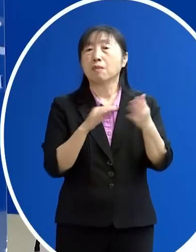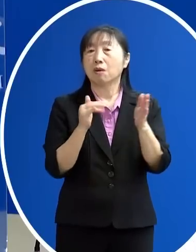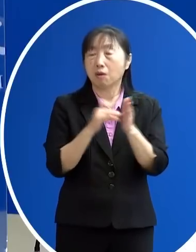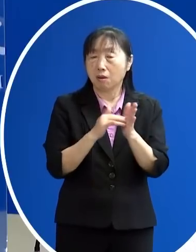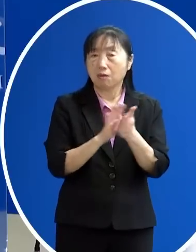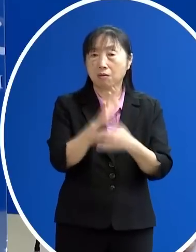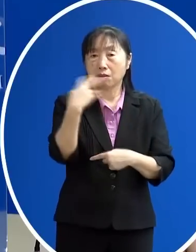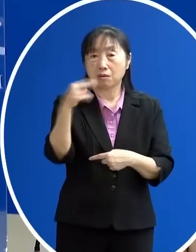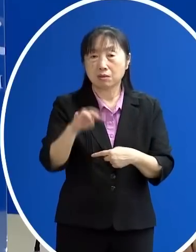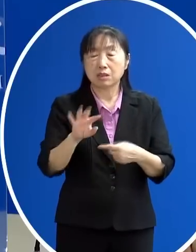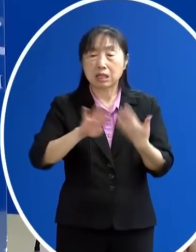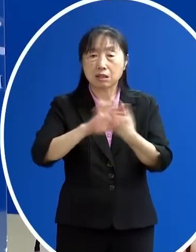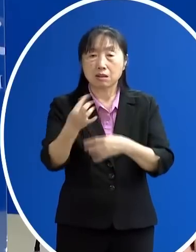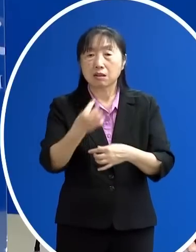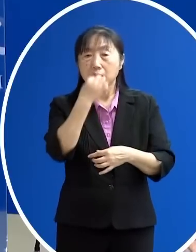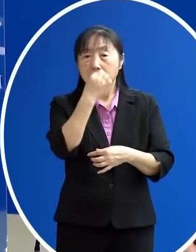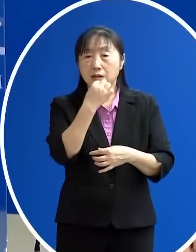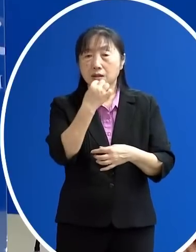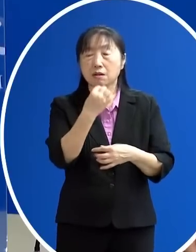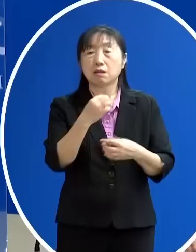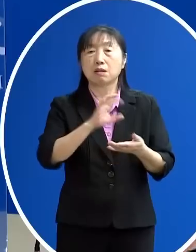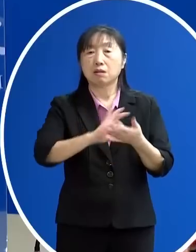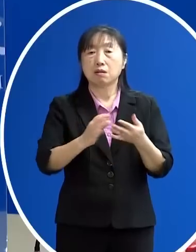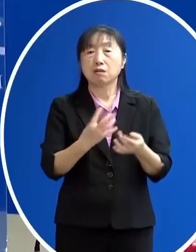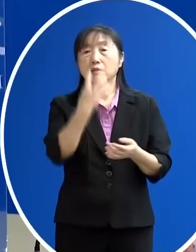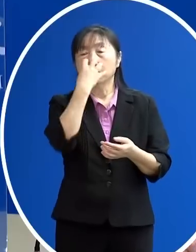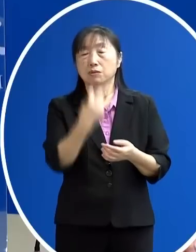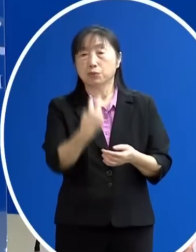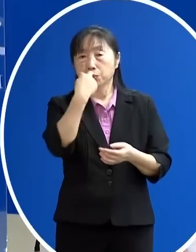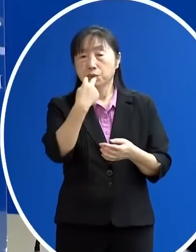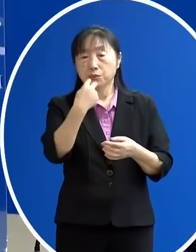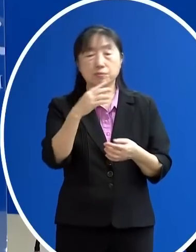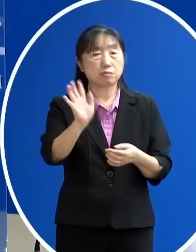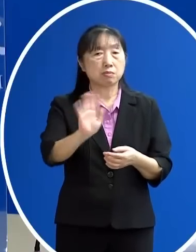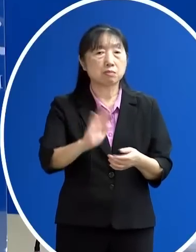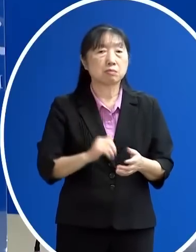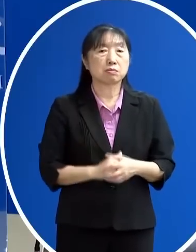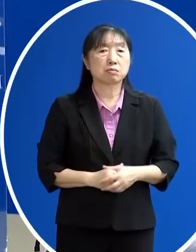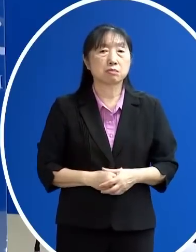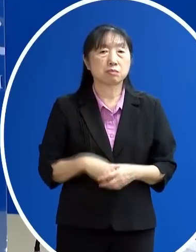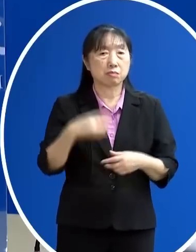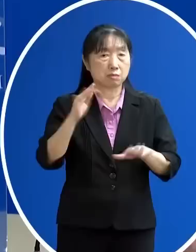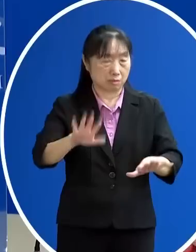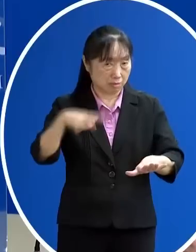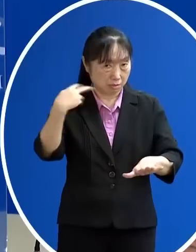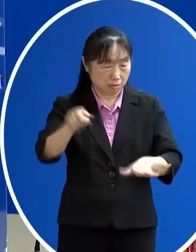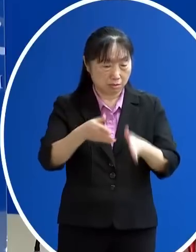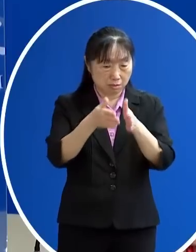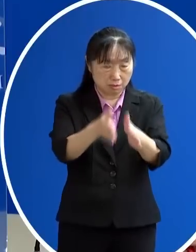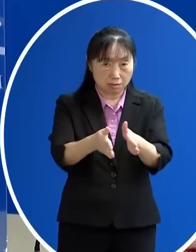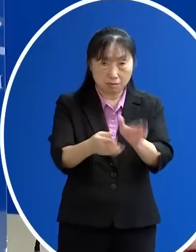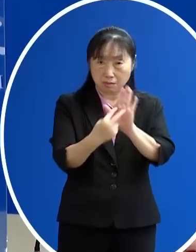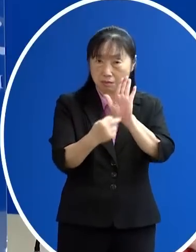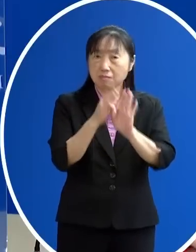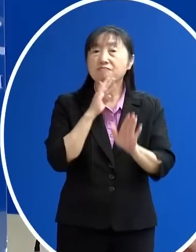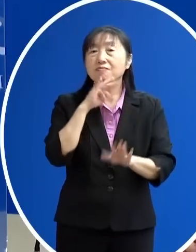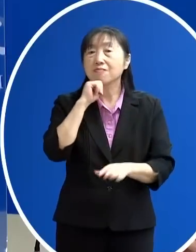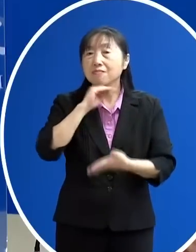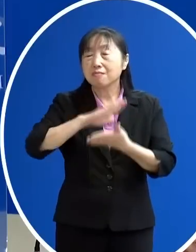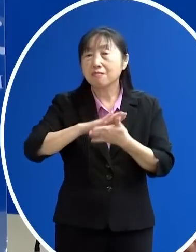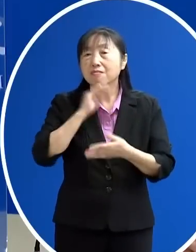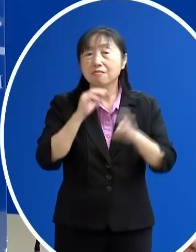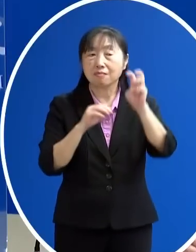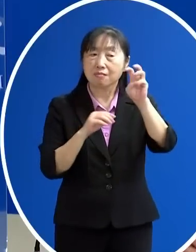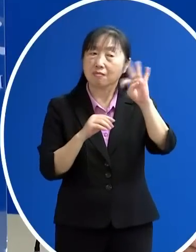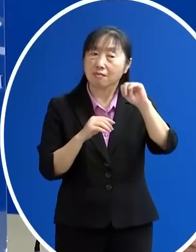並未插管使用呼吸器那在今天比較這個需要特別說明的個案是年紀比較輕